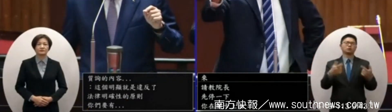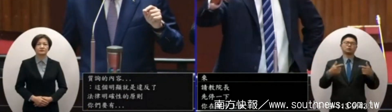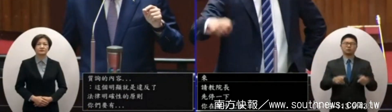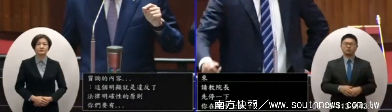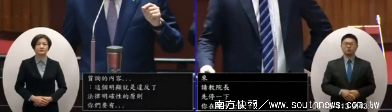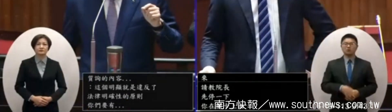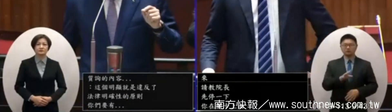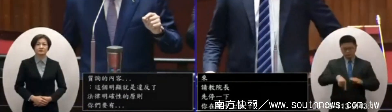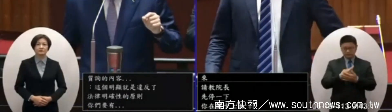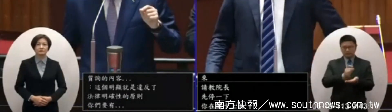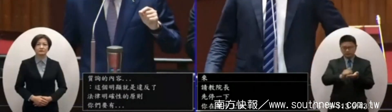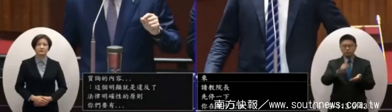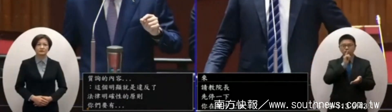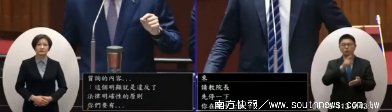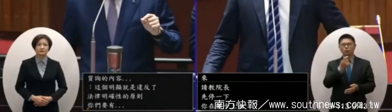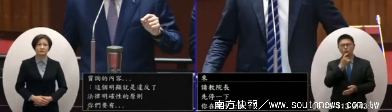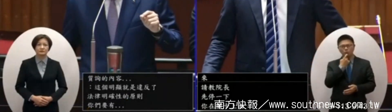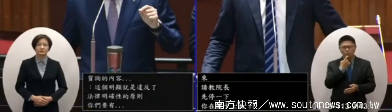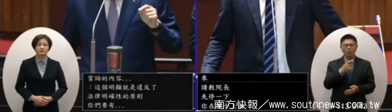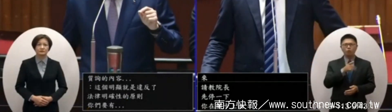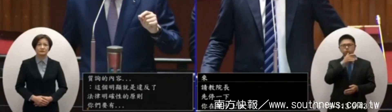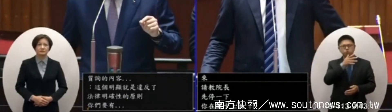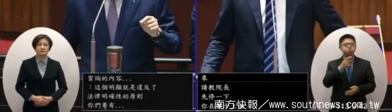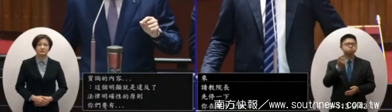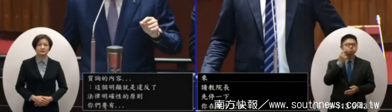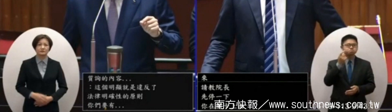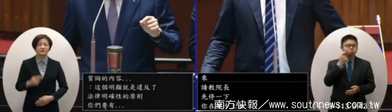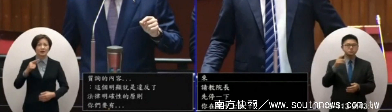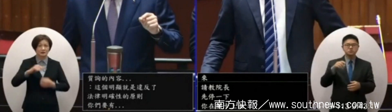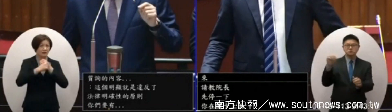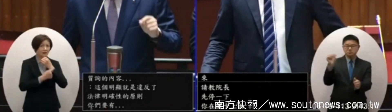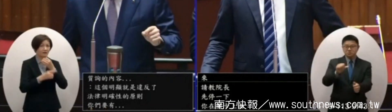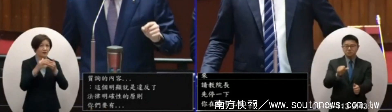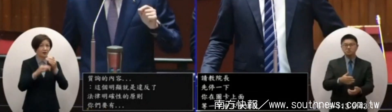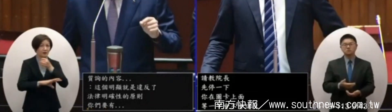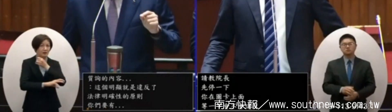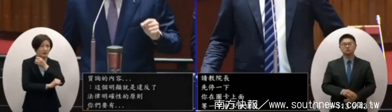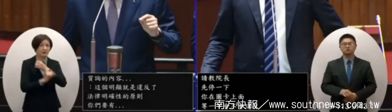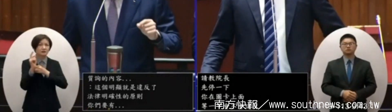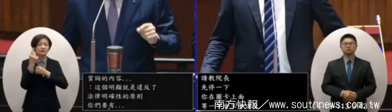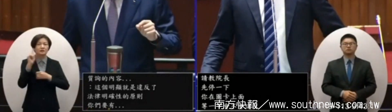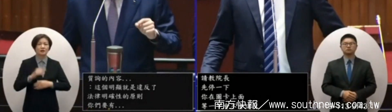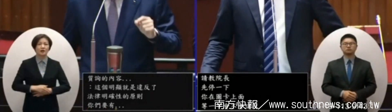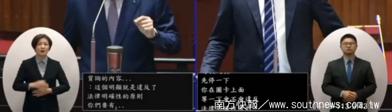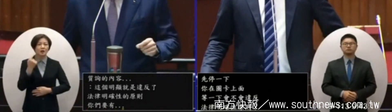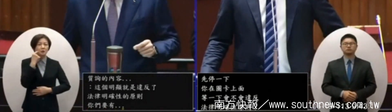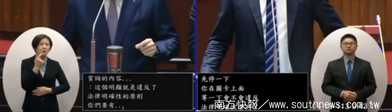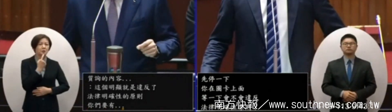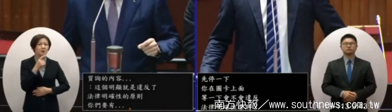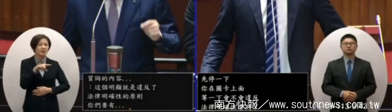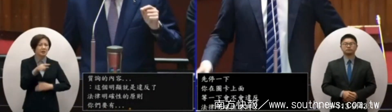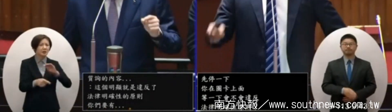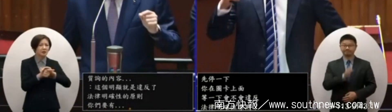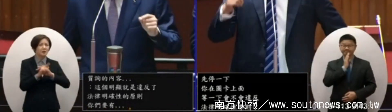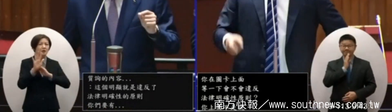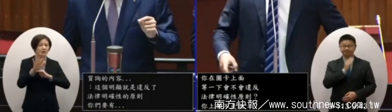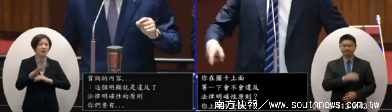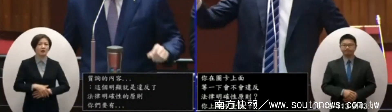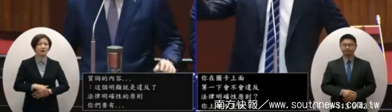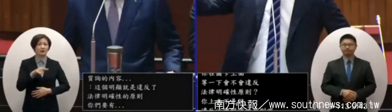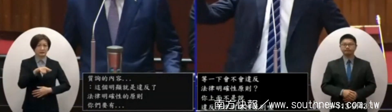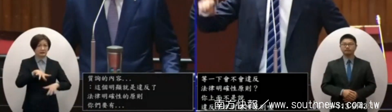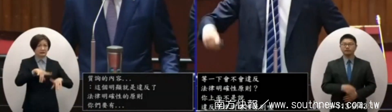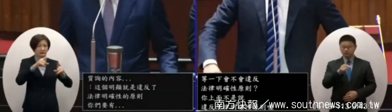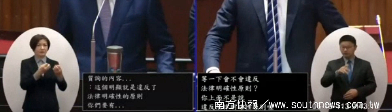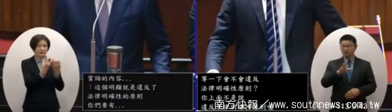懷疑虛偽陳述就會被刻意行責你懷疑的基礎要在有代證事項的前提之下是代證